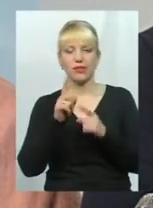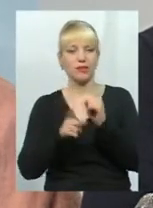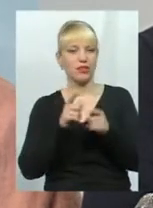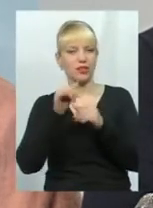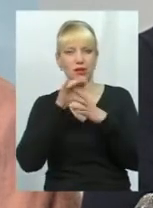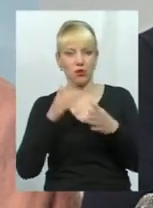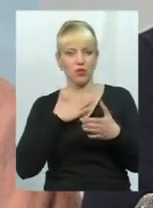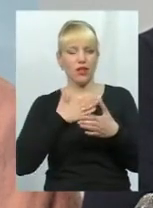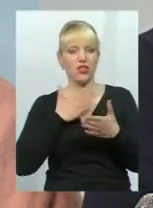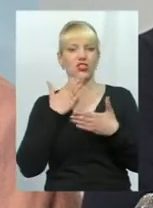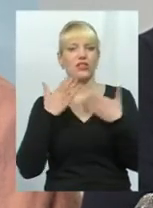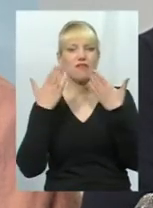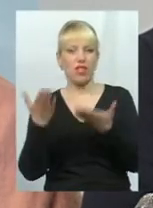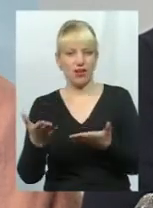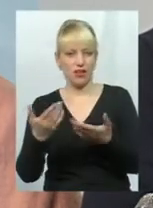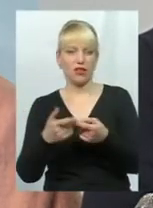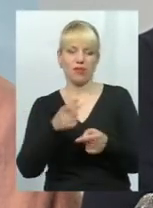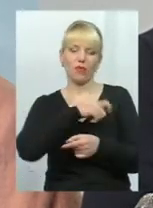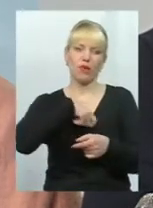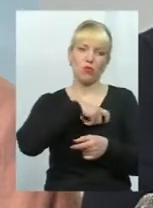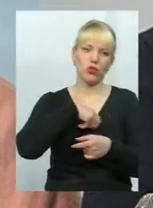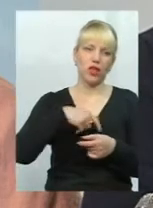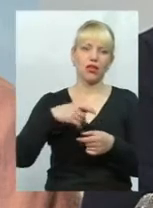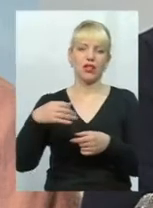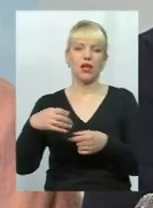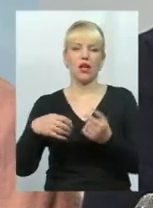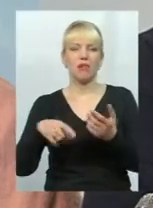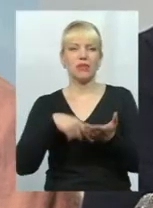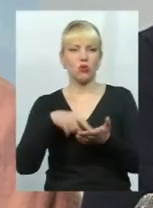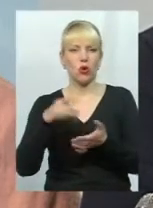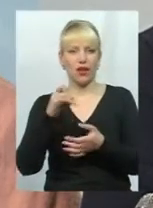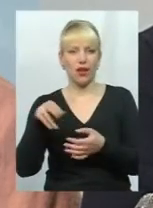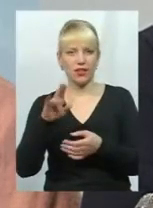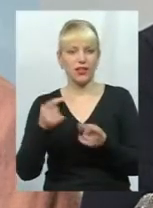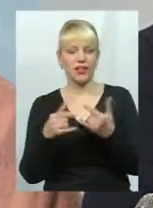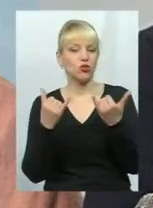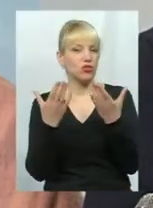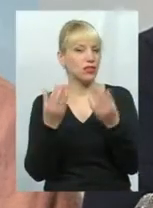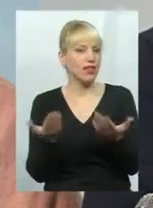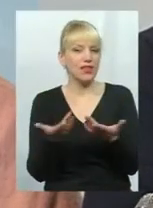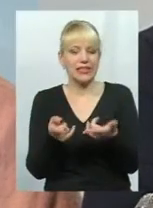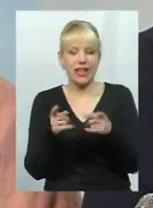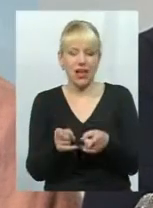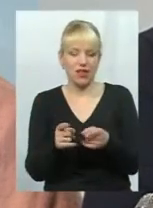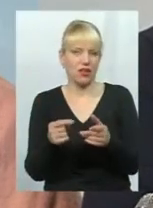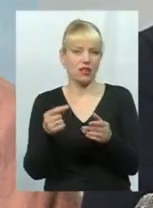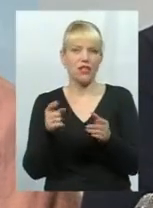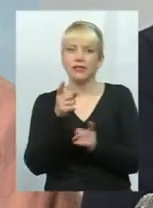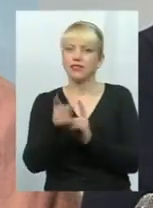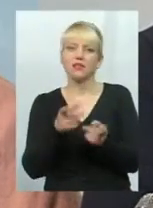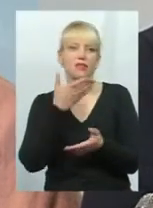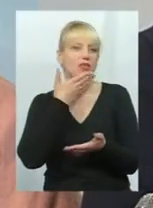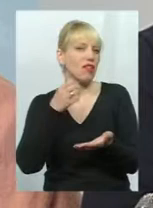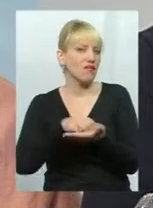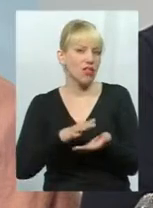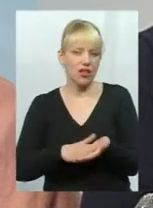наші звернення, в тому числі і звернення депутатів обласної ради на сьогоднішній день якогось реальних змін не внесли, їх не